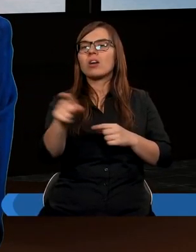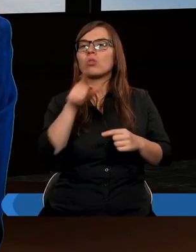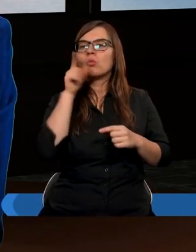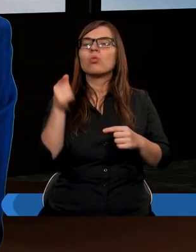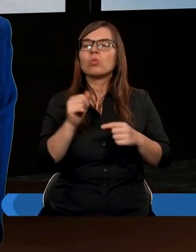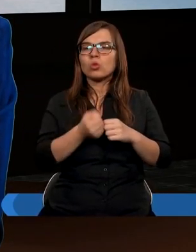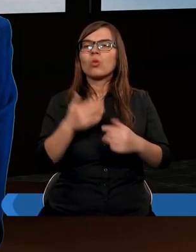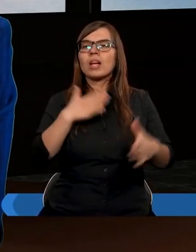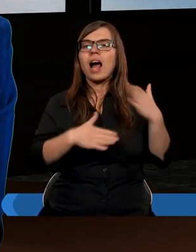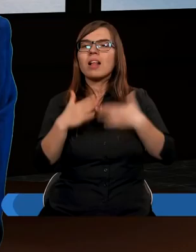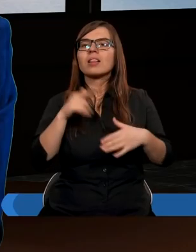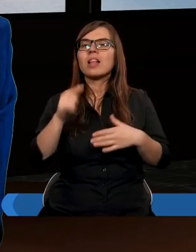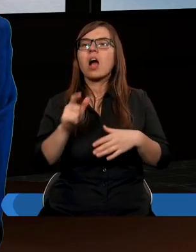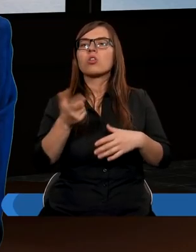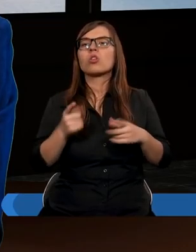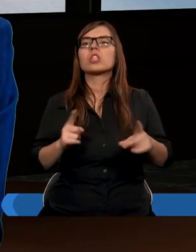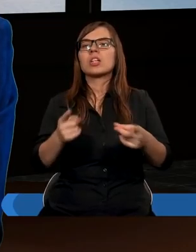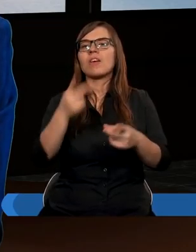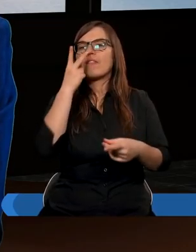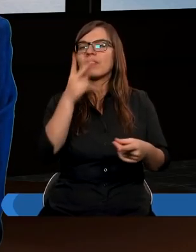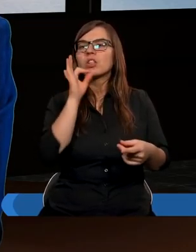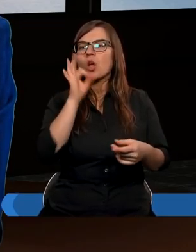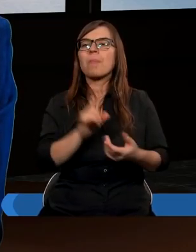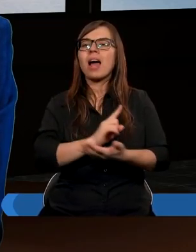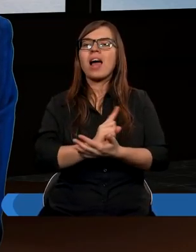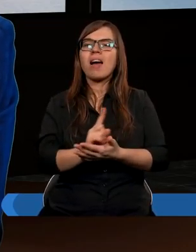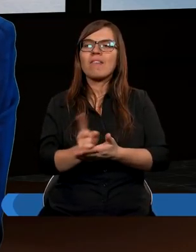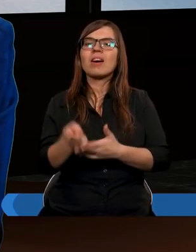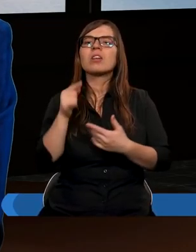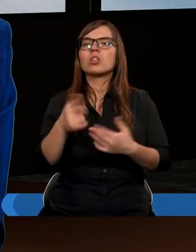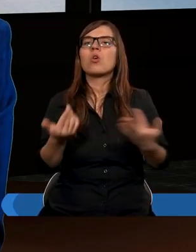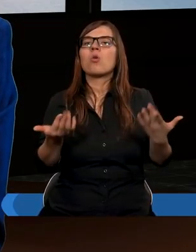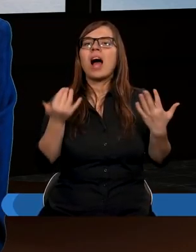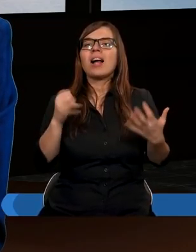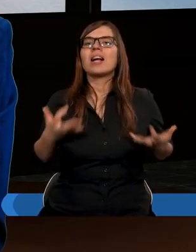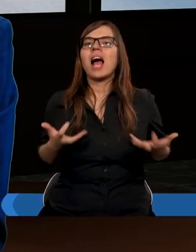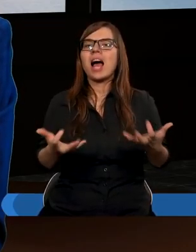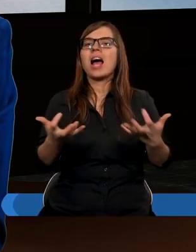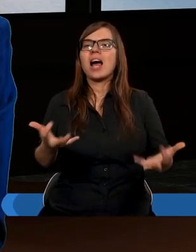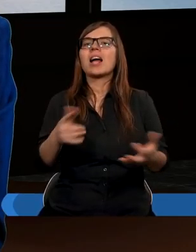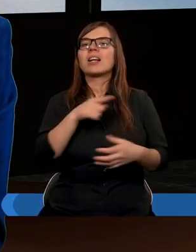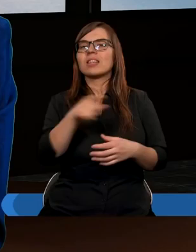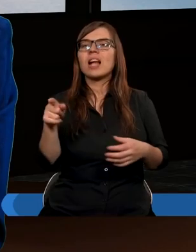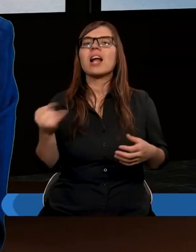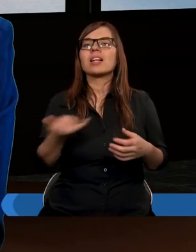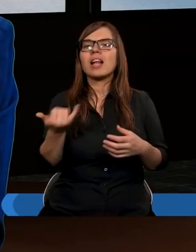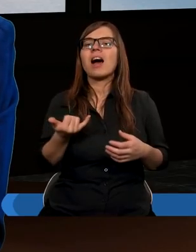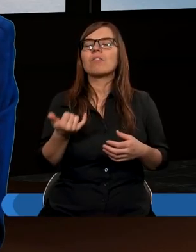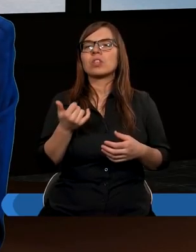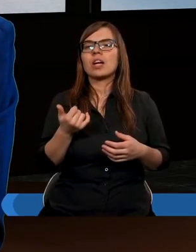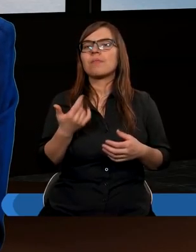są zadowoleni z tego, co się dzieje, widzą dobre efekty, to łatwiej i chętniej jest im zawsze